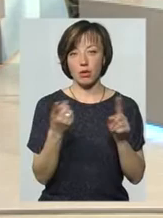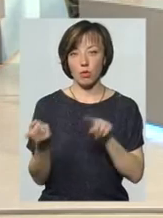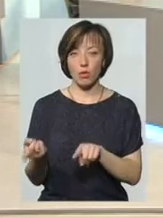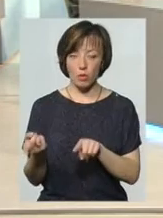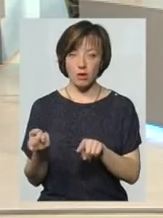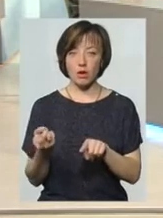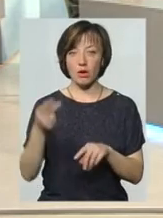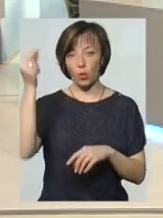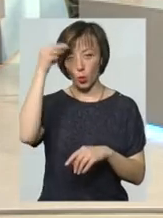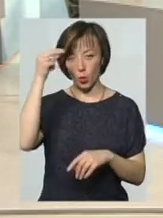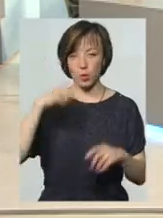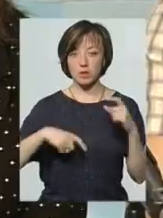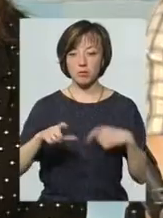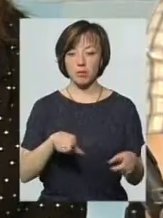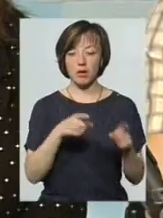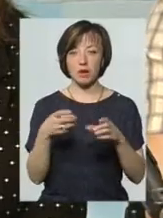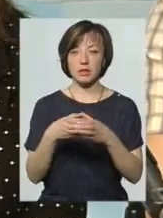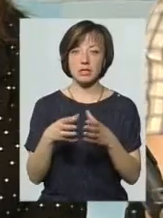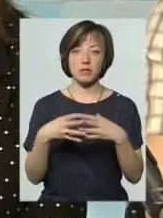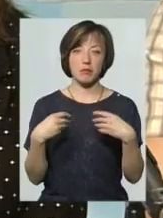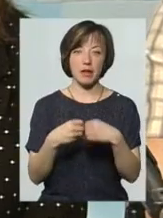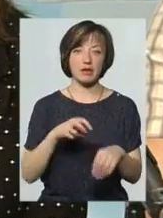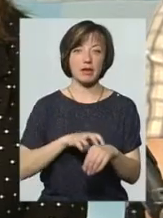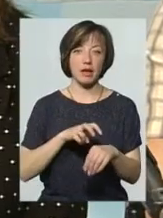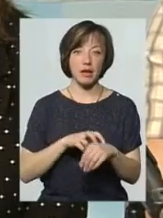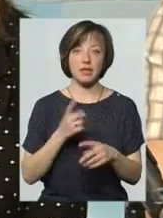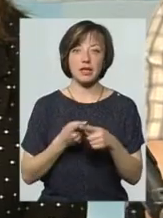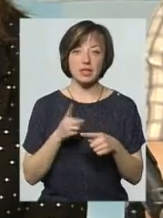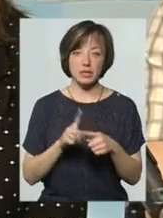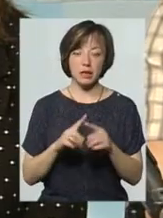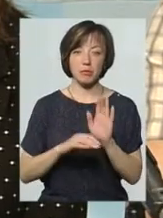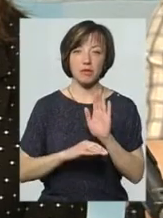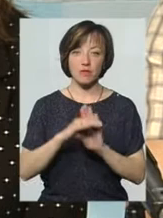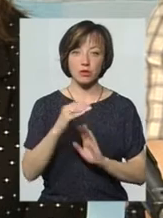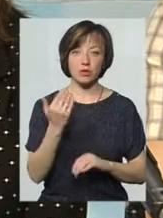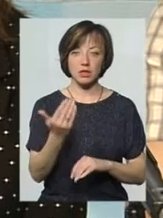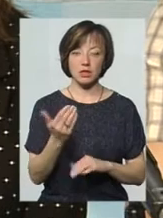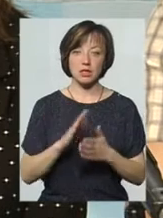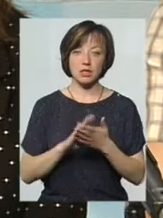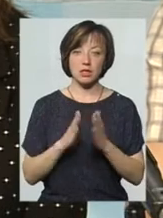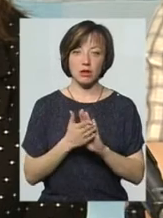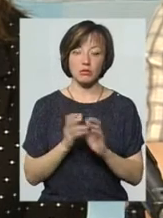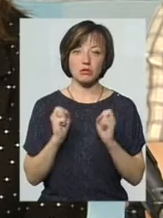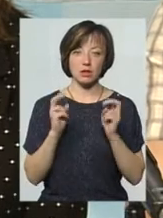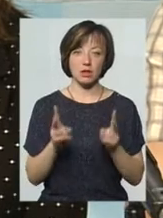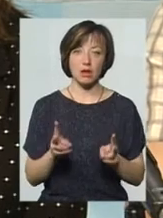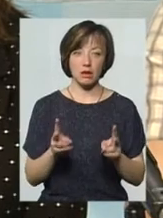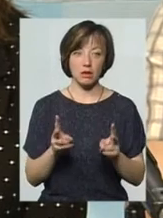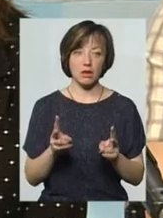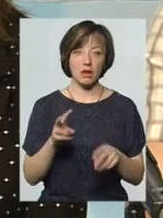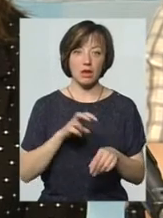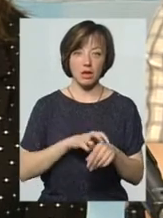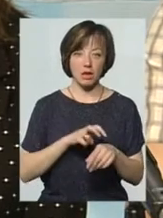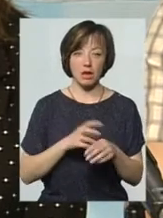-таки, проходять курси і переходять в категорію сімейних лікарів. І це підвищує їхній статус, як і в плані